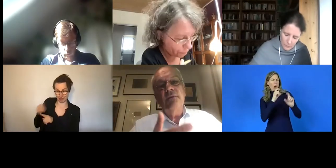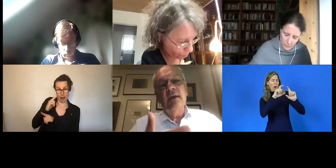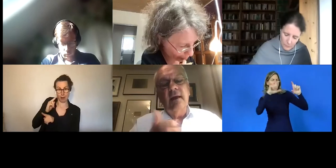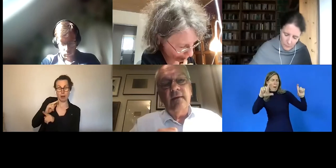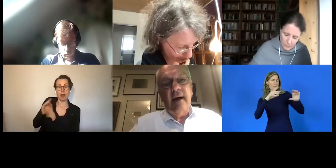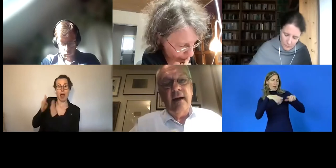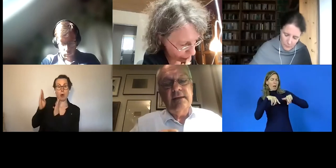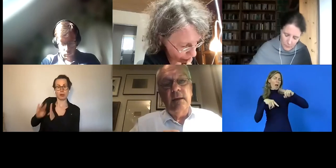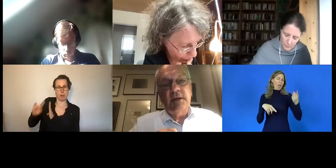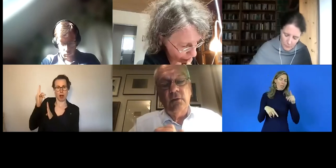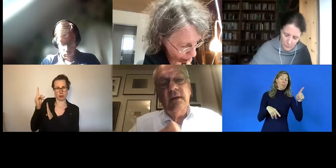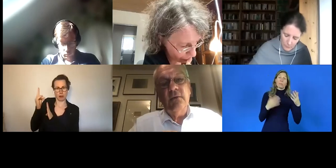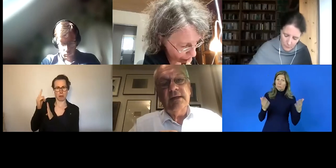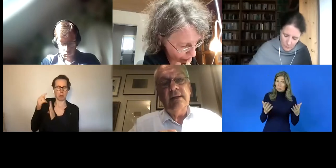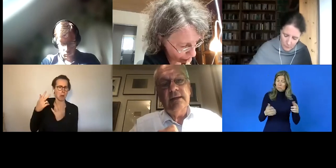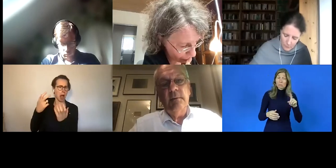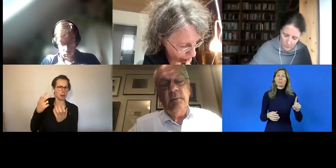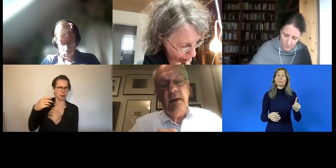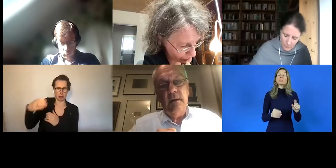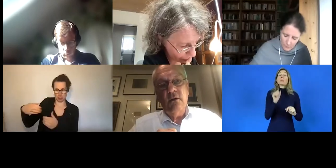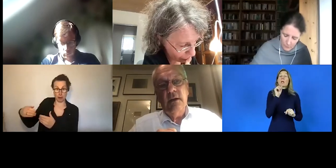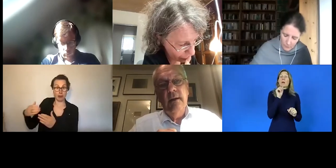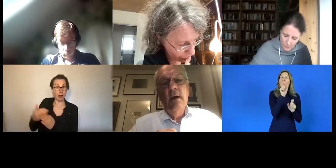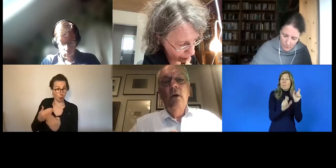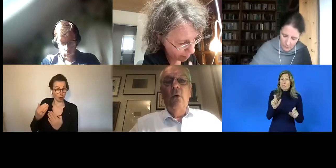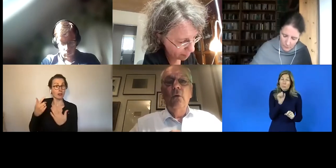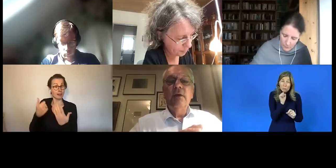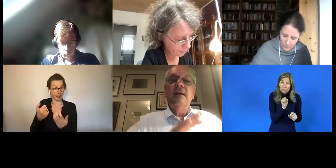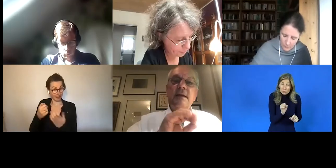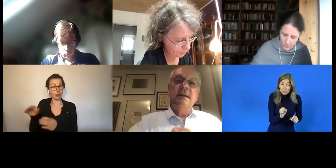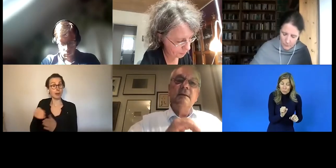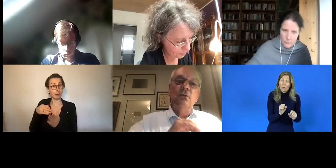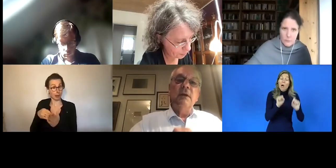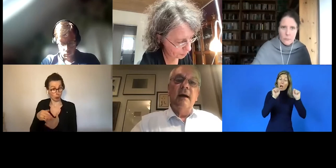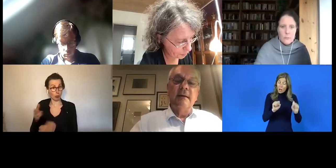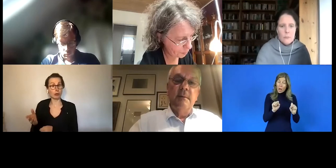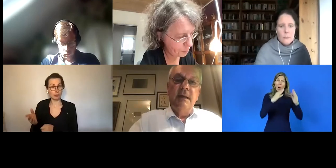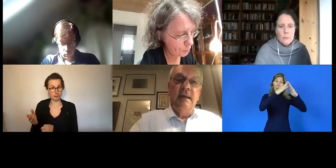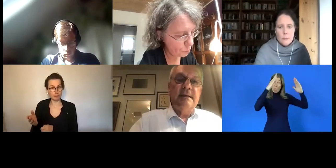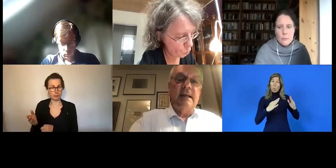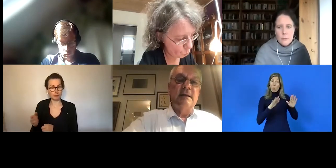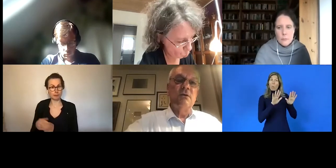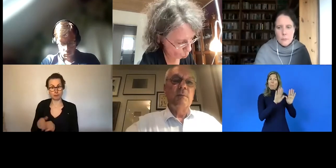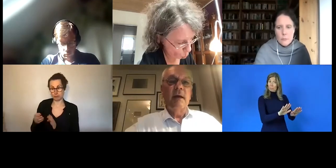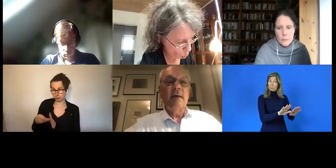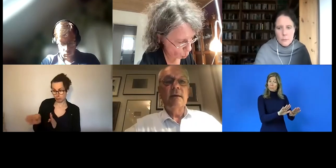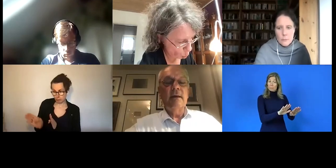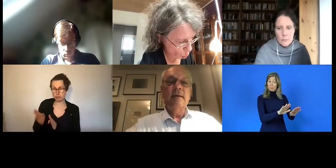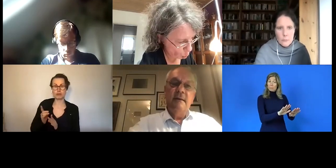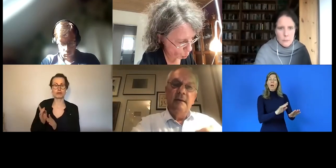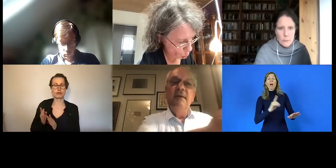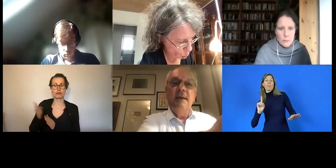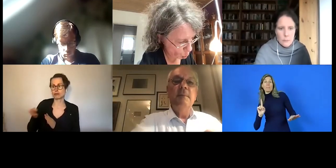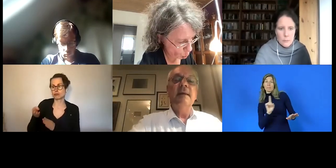beschäftigt etwa 80 Personen, davon 60 mit Behinderungen. Und die sind unter anderem in Dienstleistungsbereichen